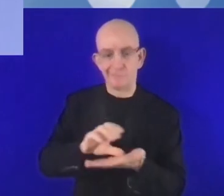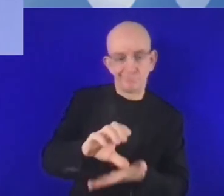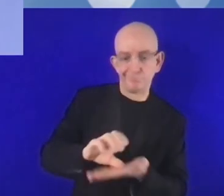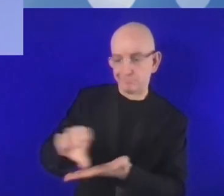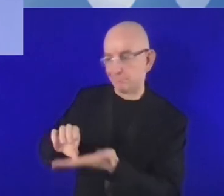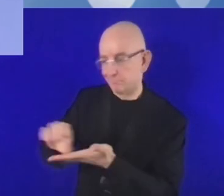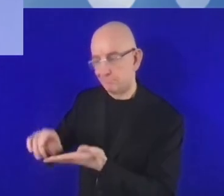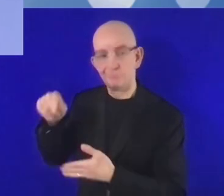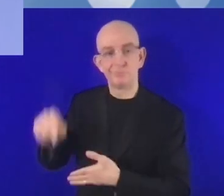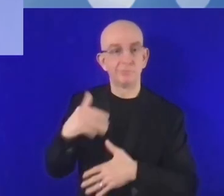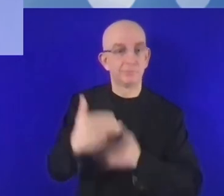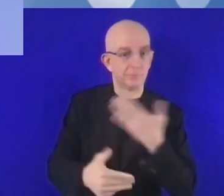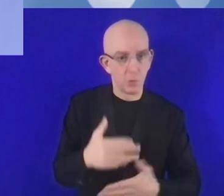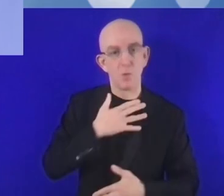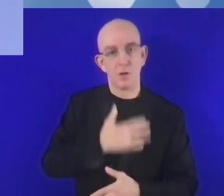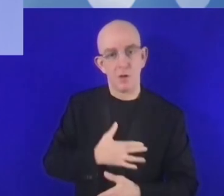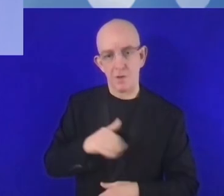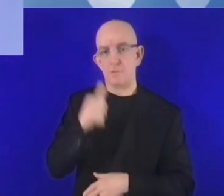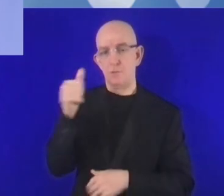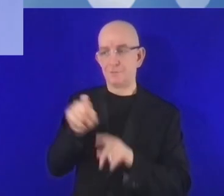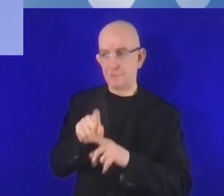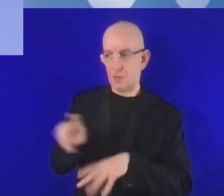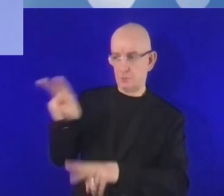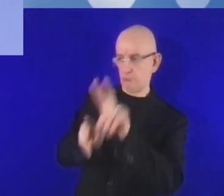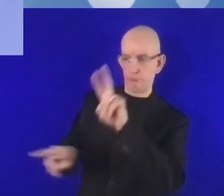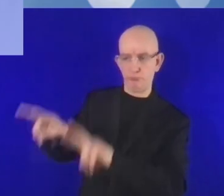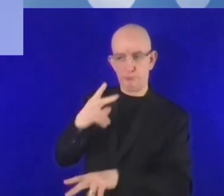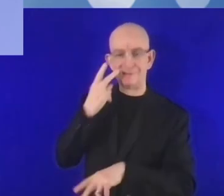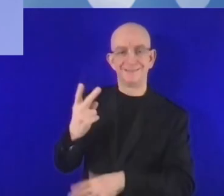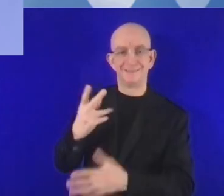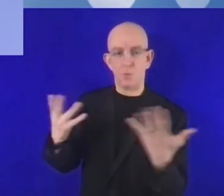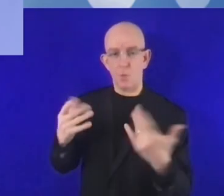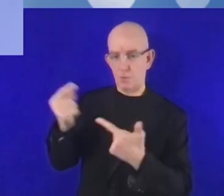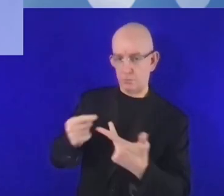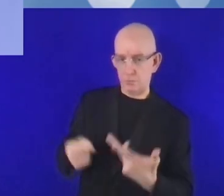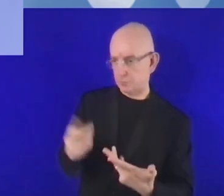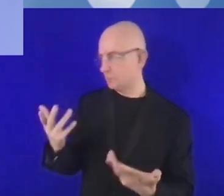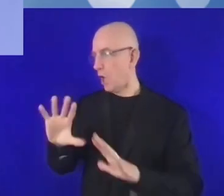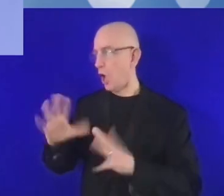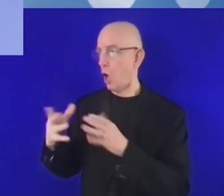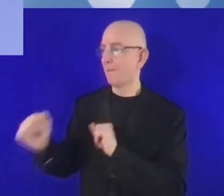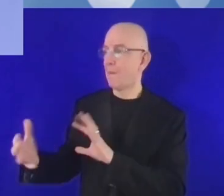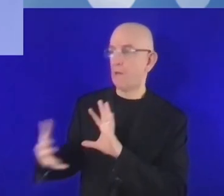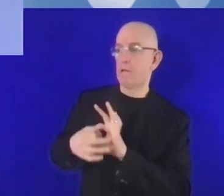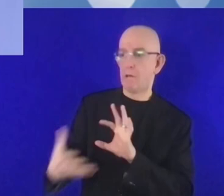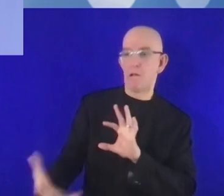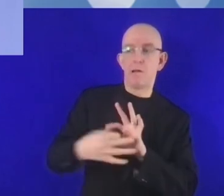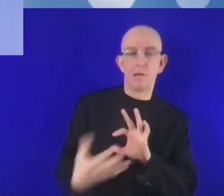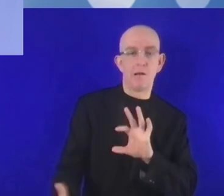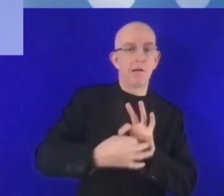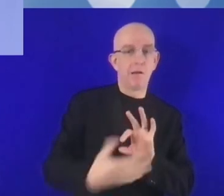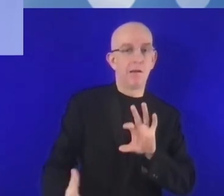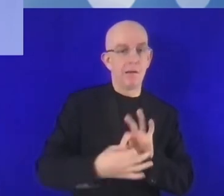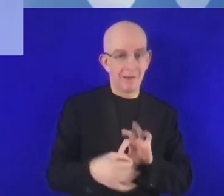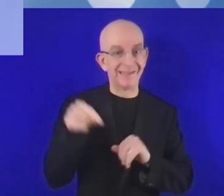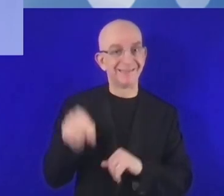الحصول على صناديق وتمويل لهذه الشركات.